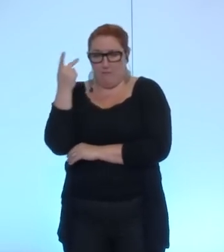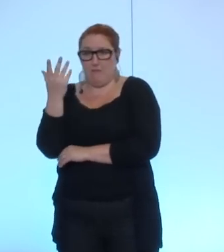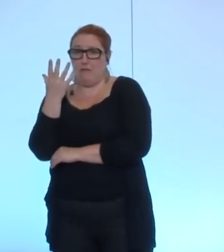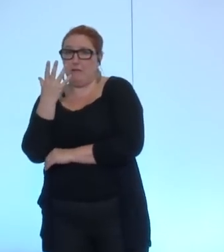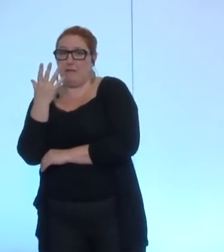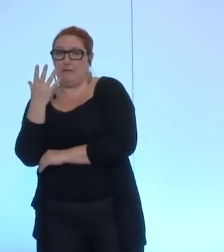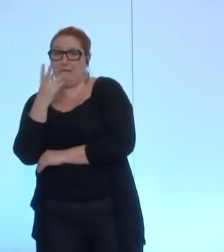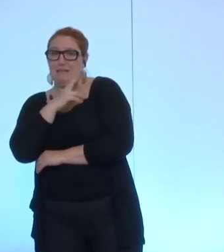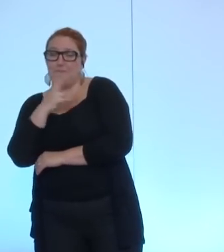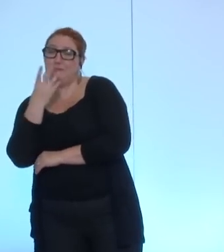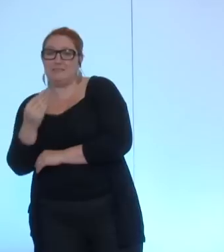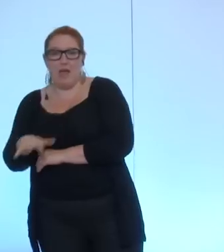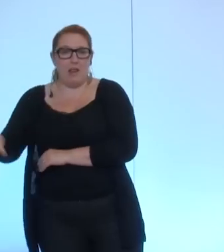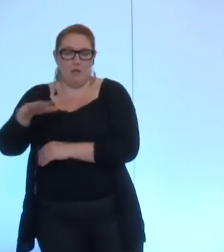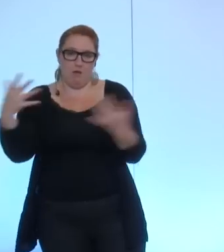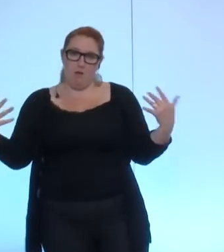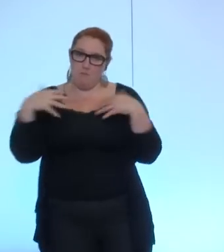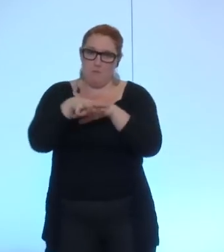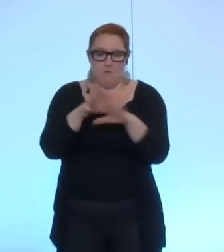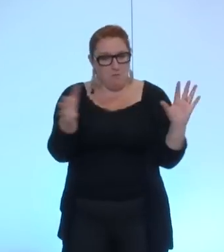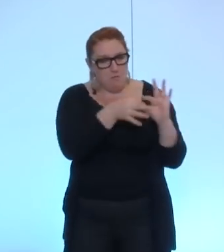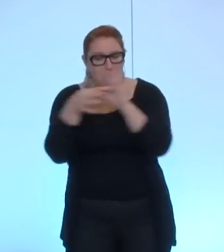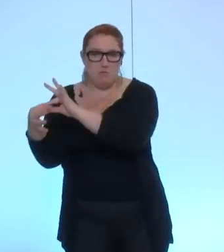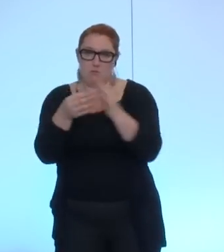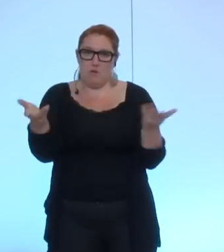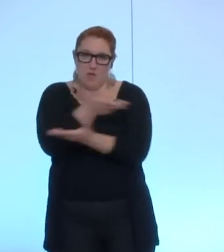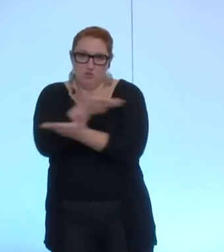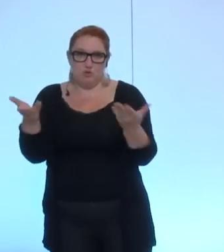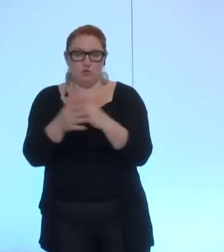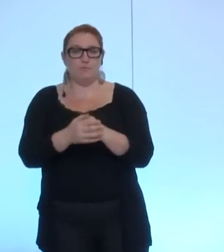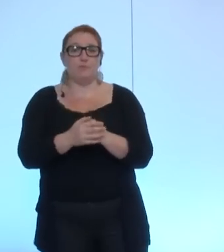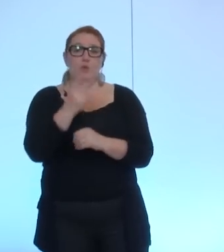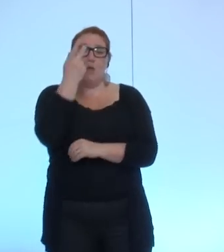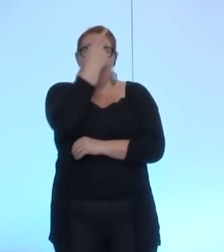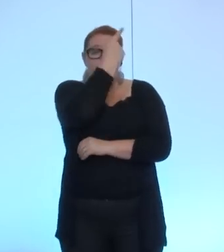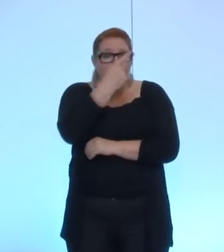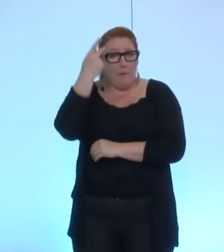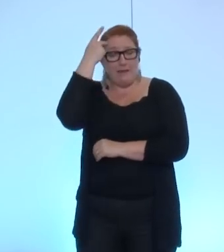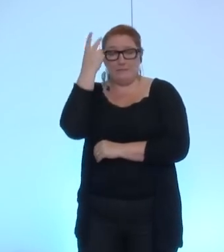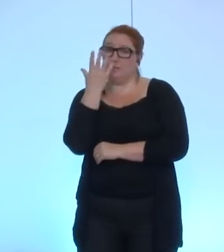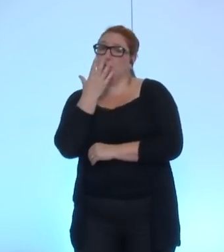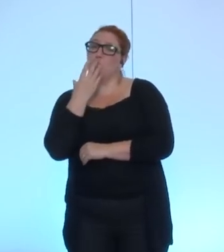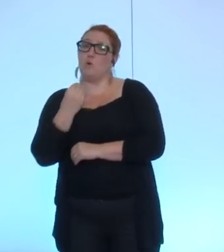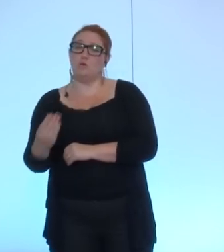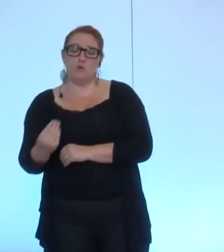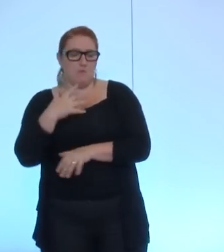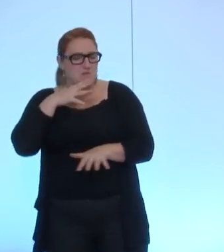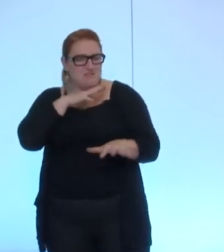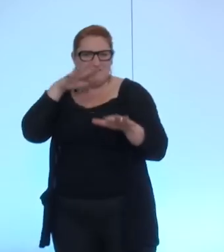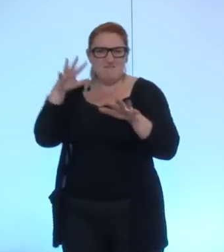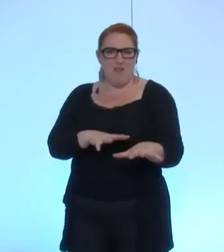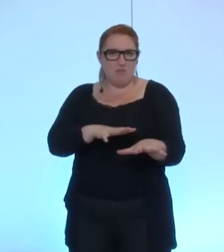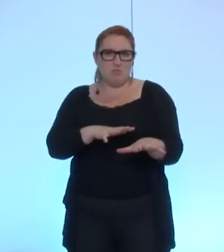celles et tous ceux en Palestine comme en Israël qui refusant de céder aux sirènes de la haine luttent